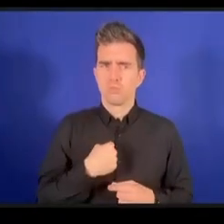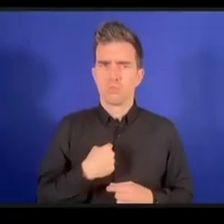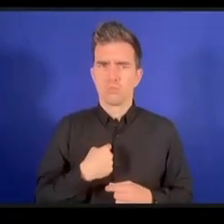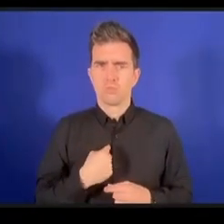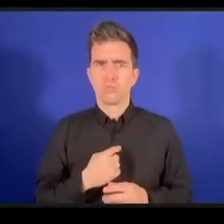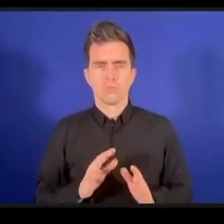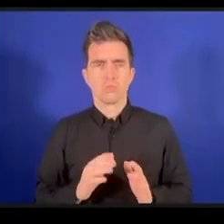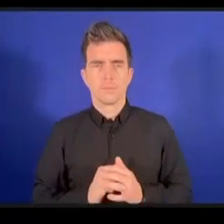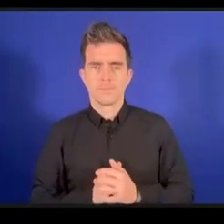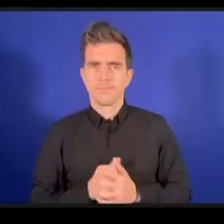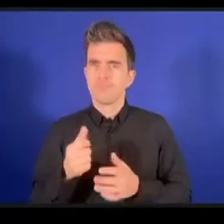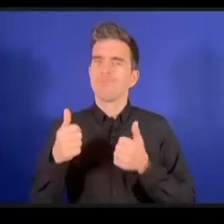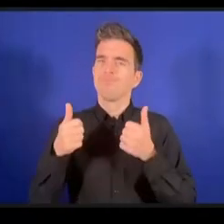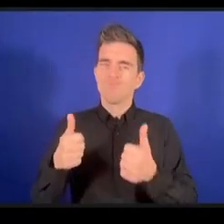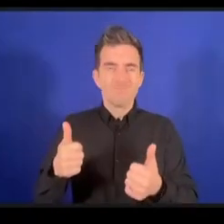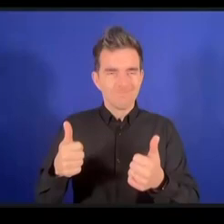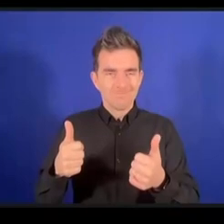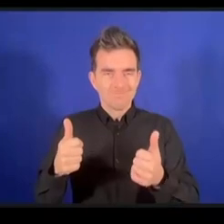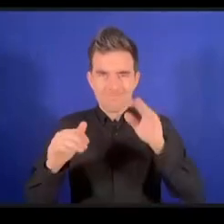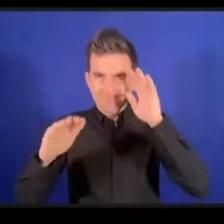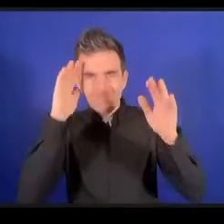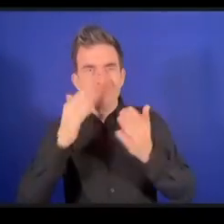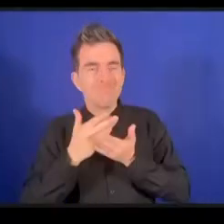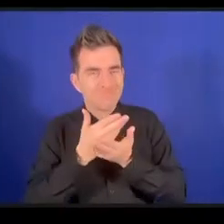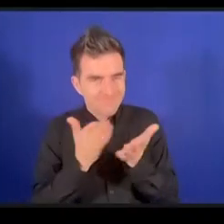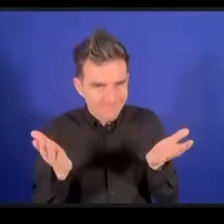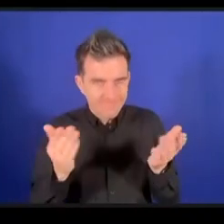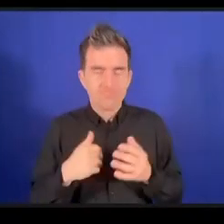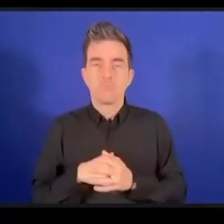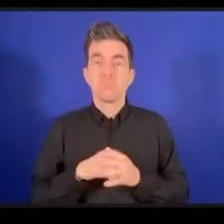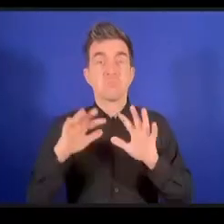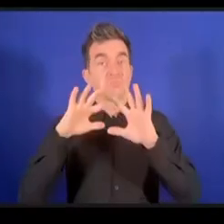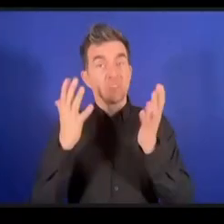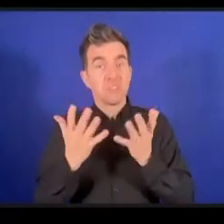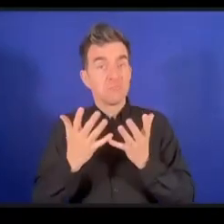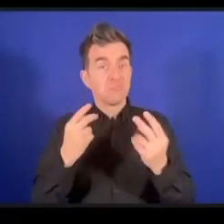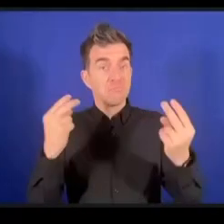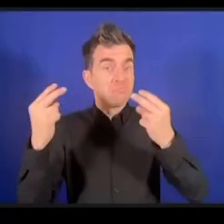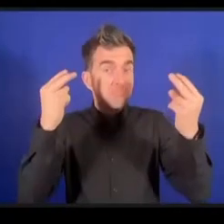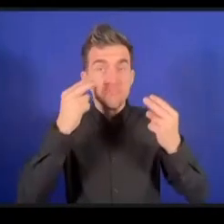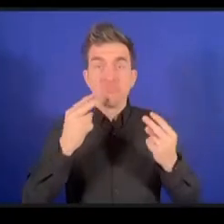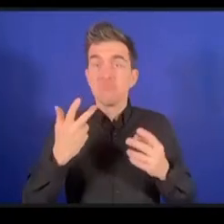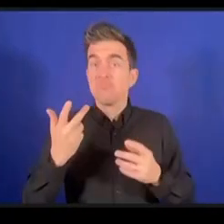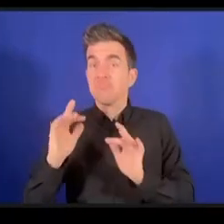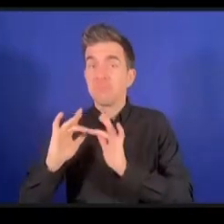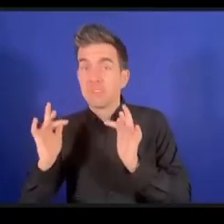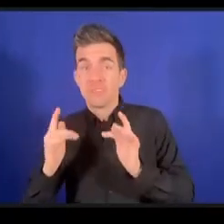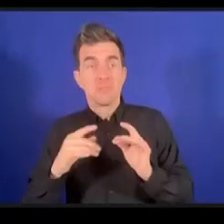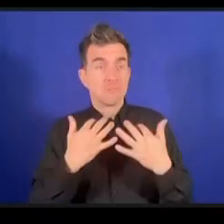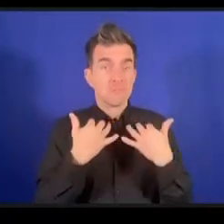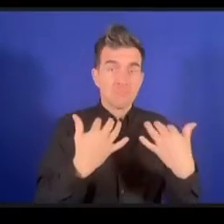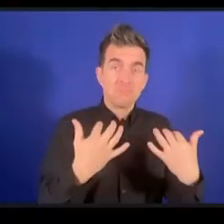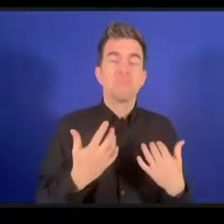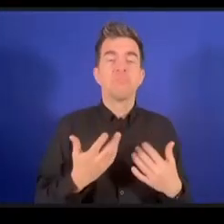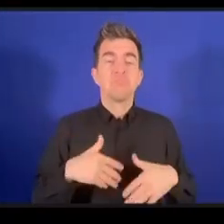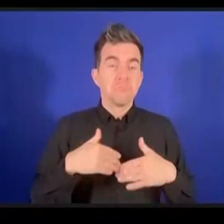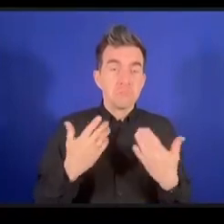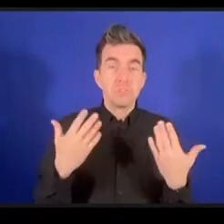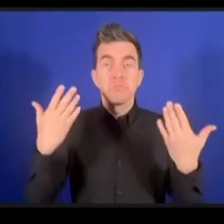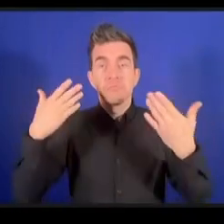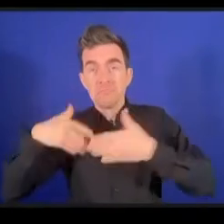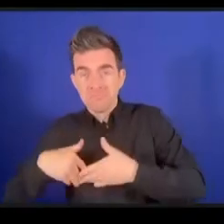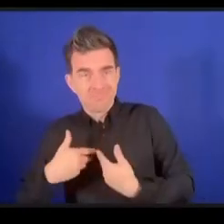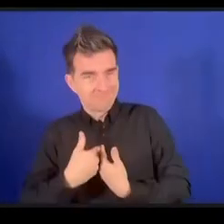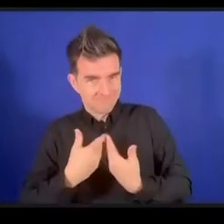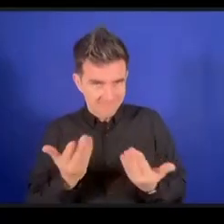مرحبا بكم جميعا هنا في القاعة وعبر الإنترنت أنا منظم